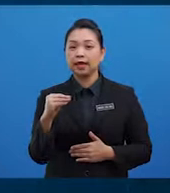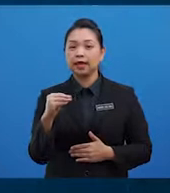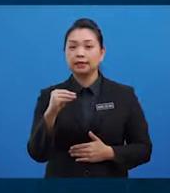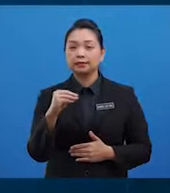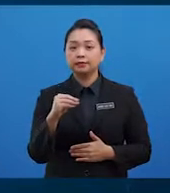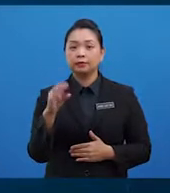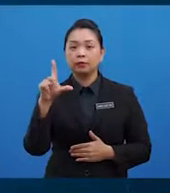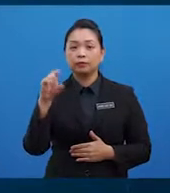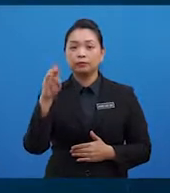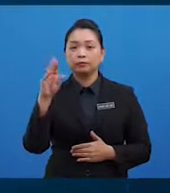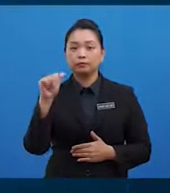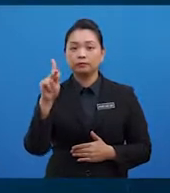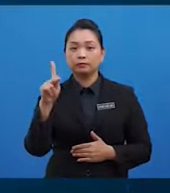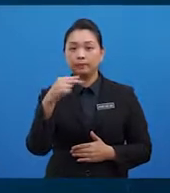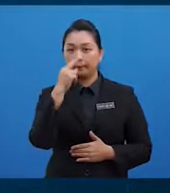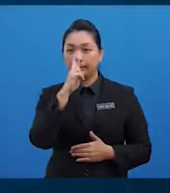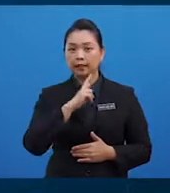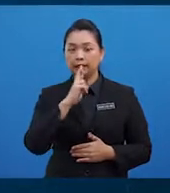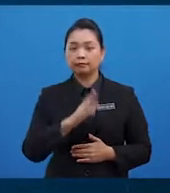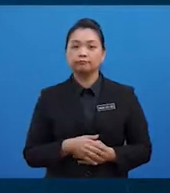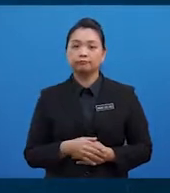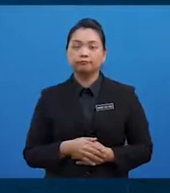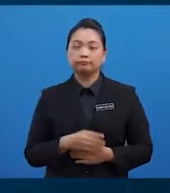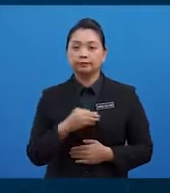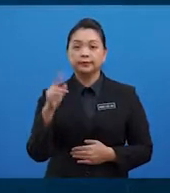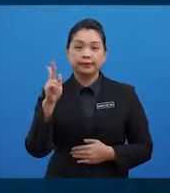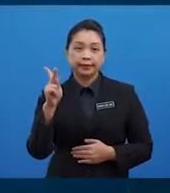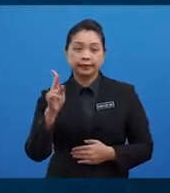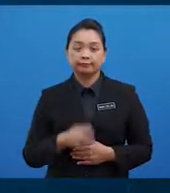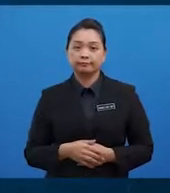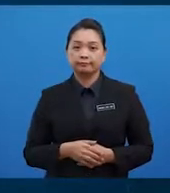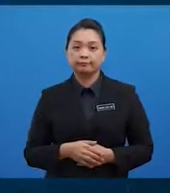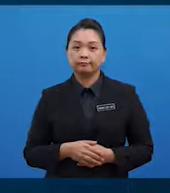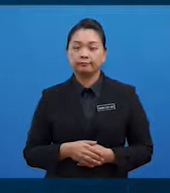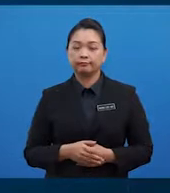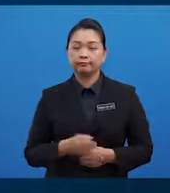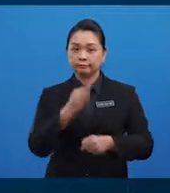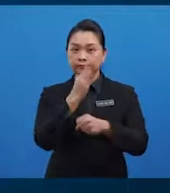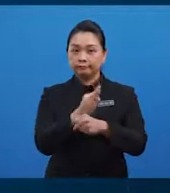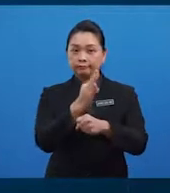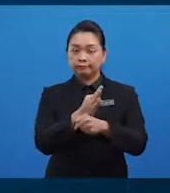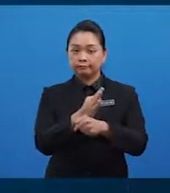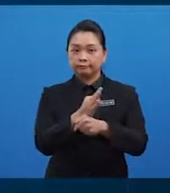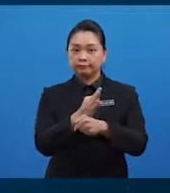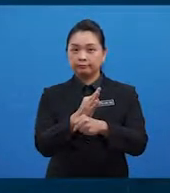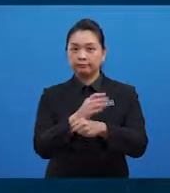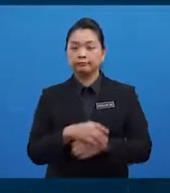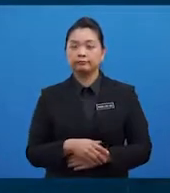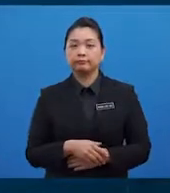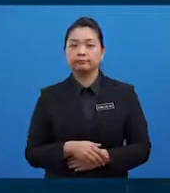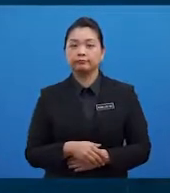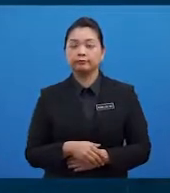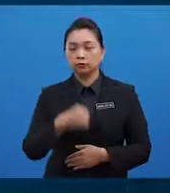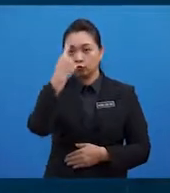Akhir sekali bagi makronutrien adalah vitamin K berfungsi sebagai desintesis dalam badan